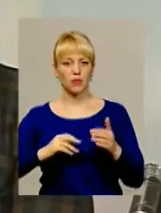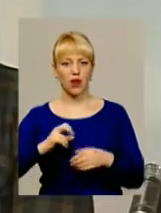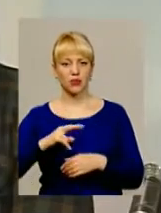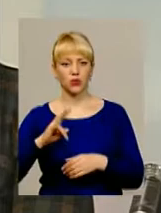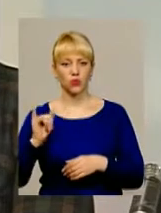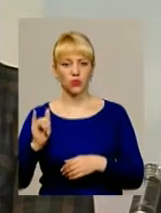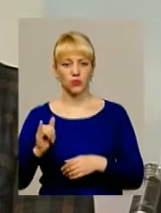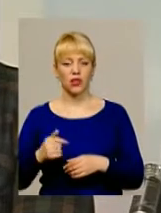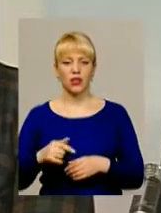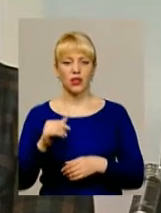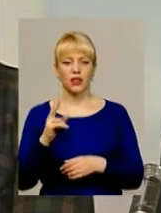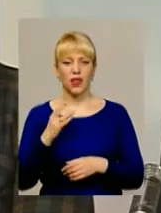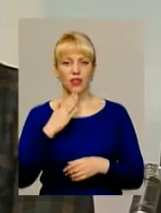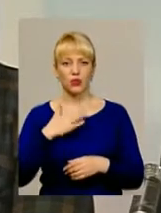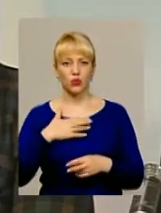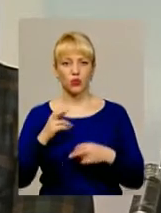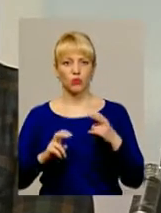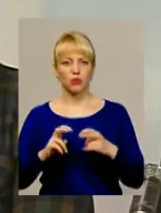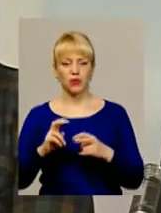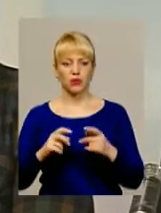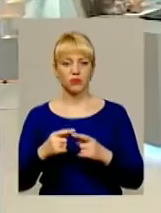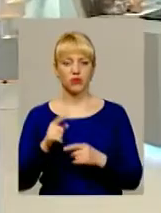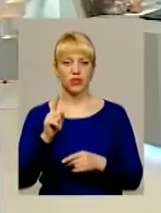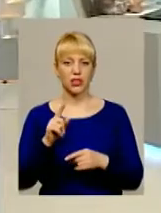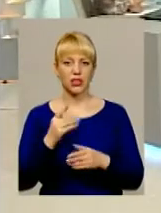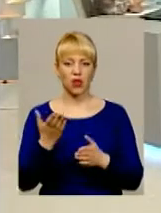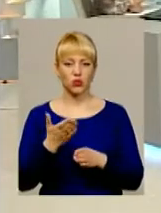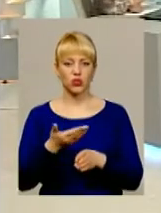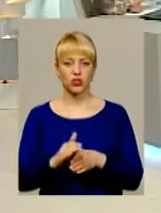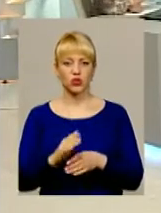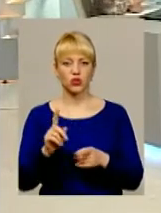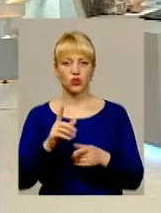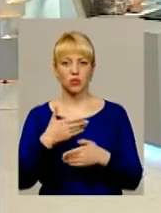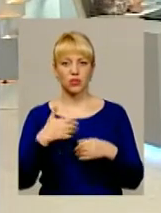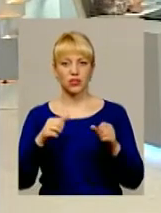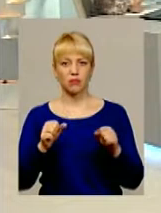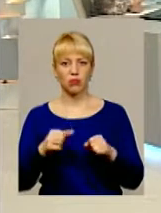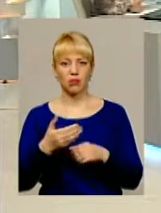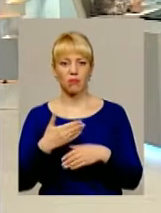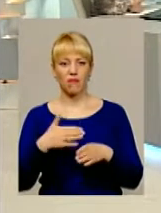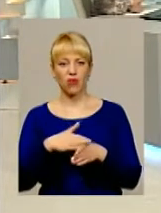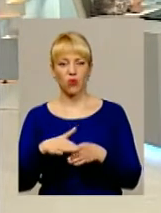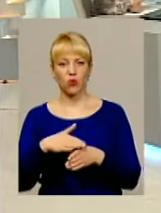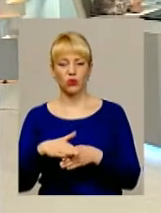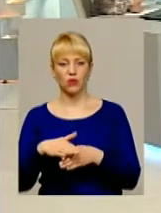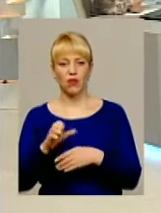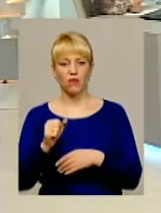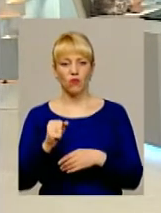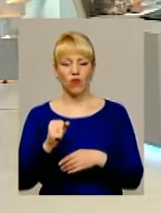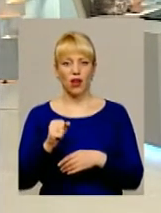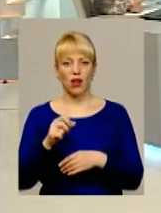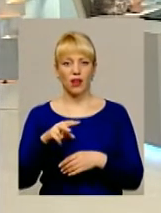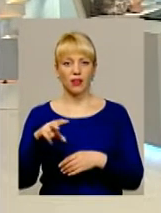підприємстві. Якусь частину, що в нашій змозі ми виконуємо. Але